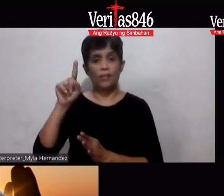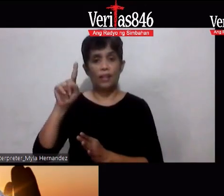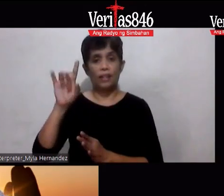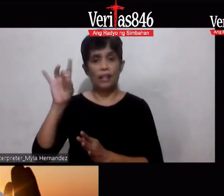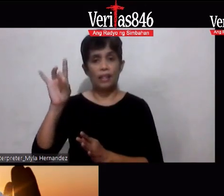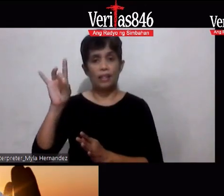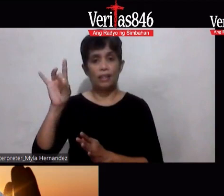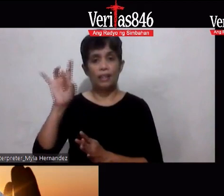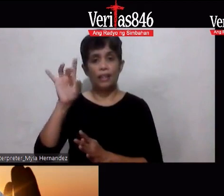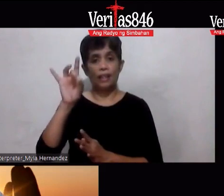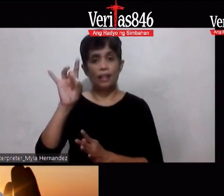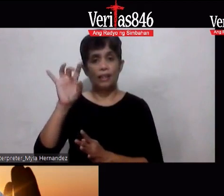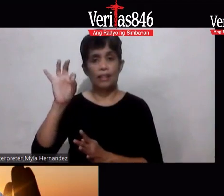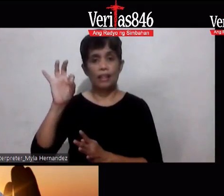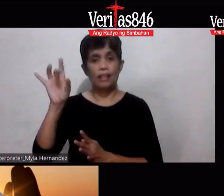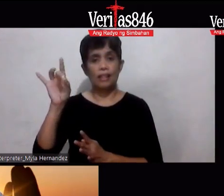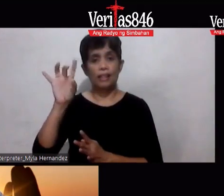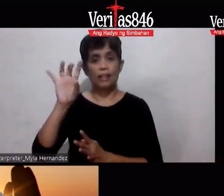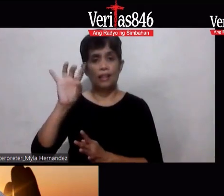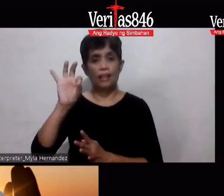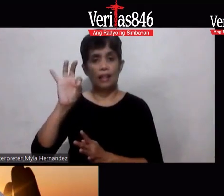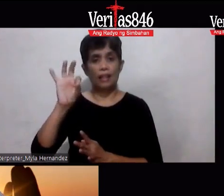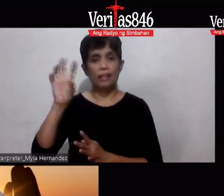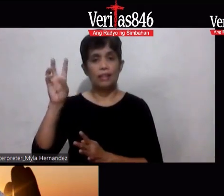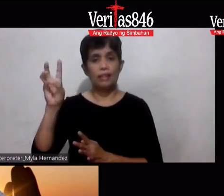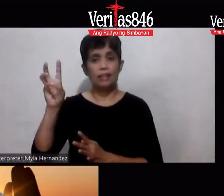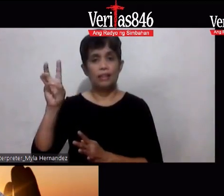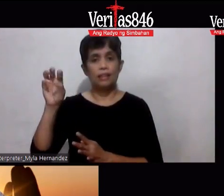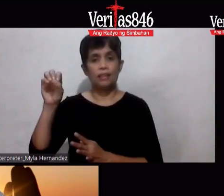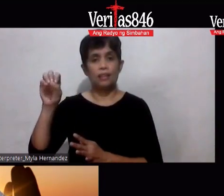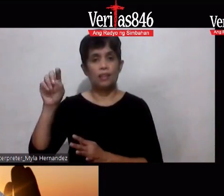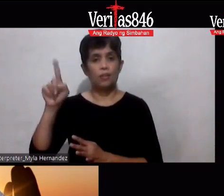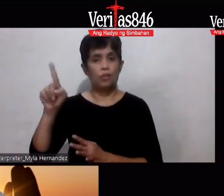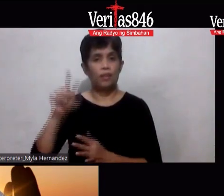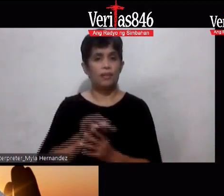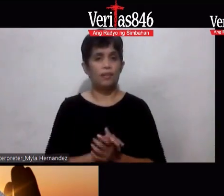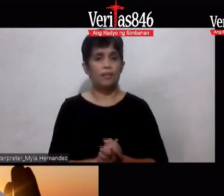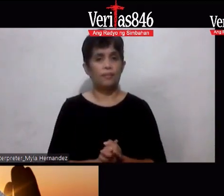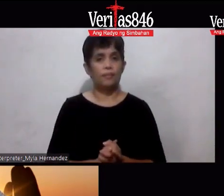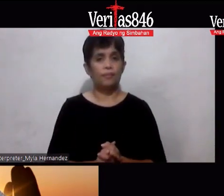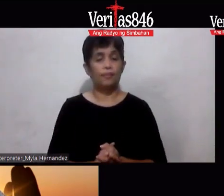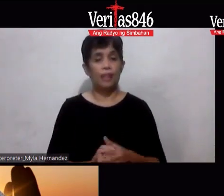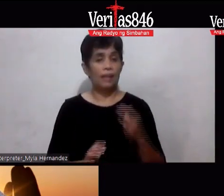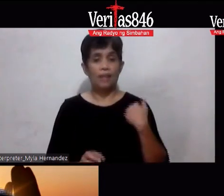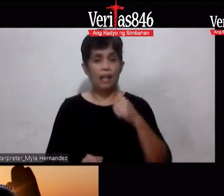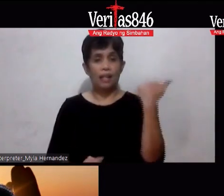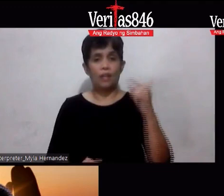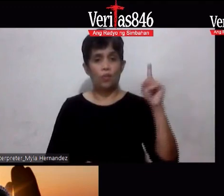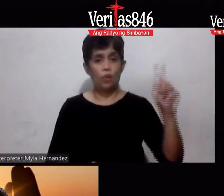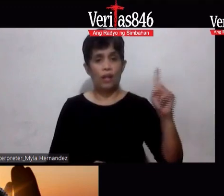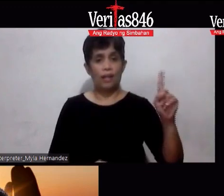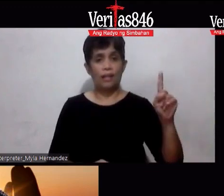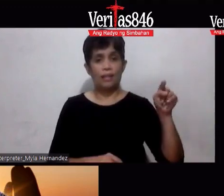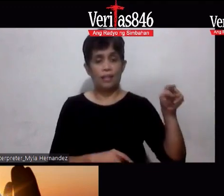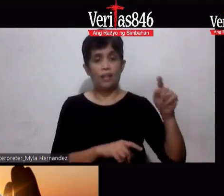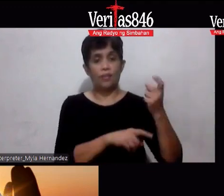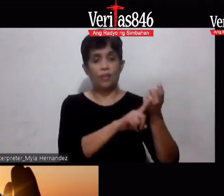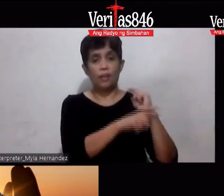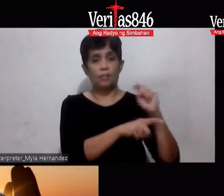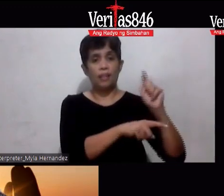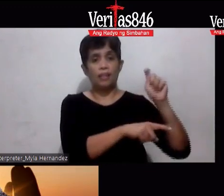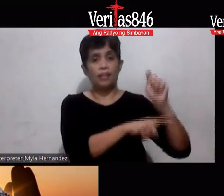89 601 may isa dito nakatira sa tagig gusto niyang bumili ng limang